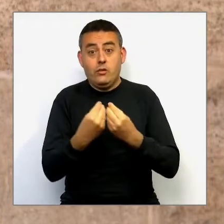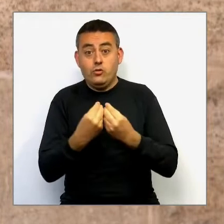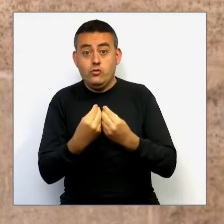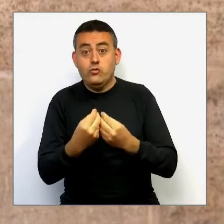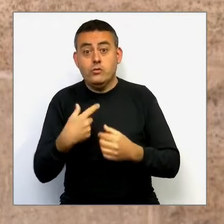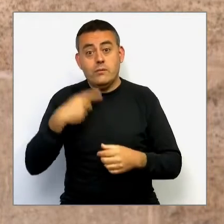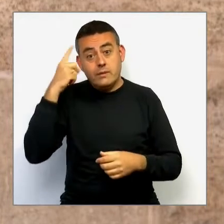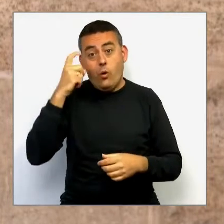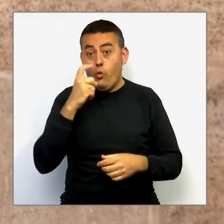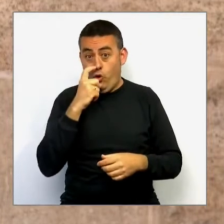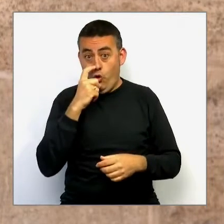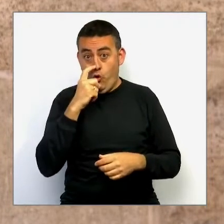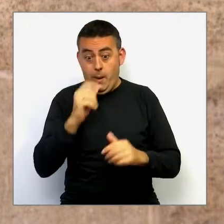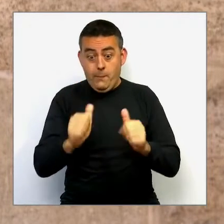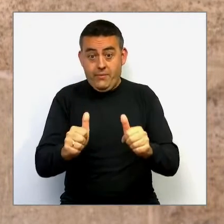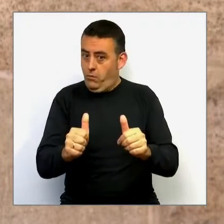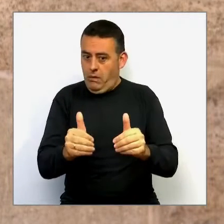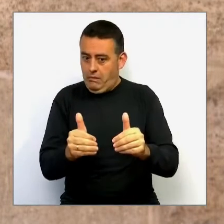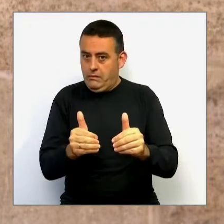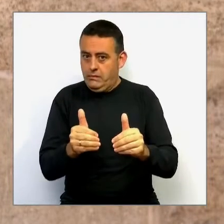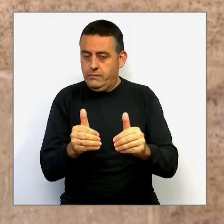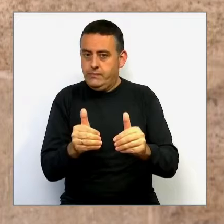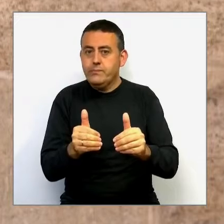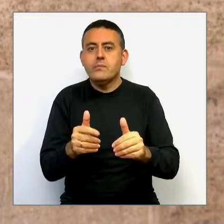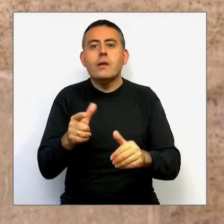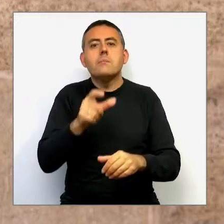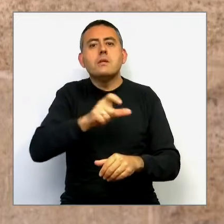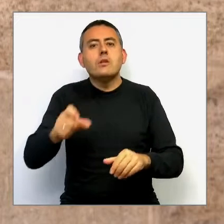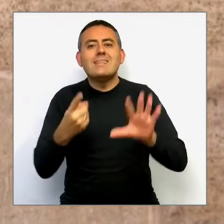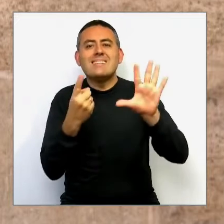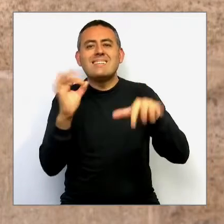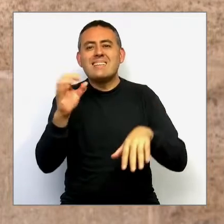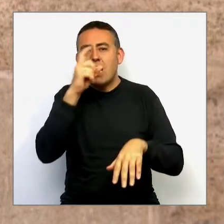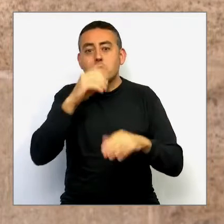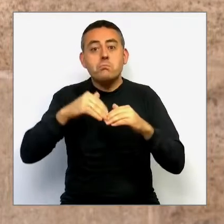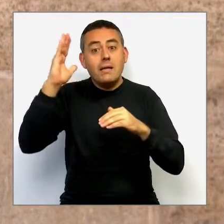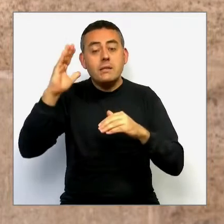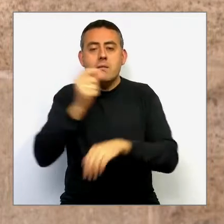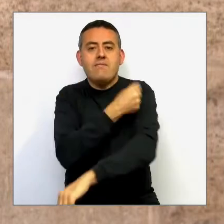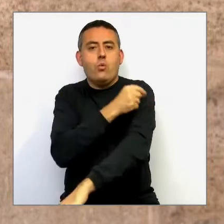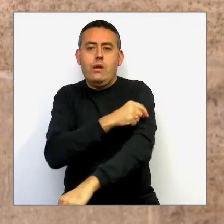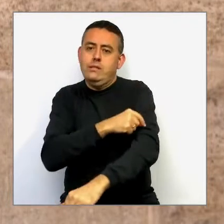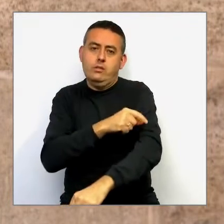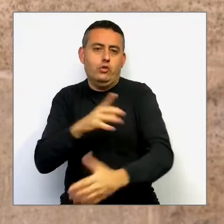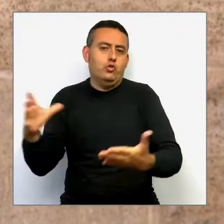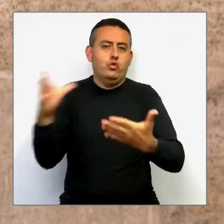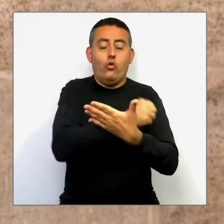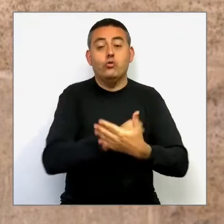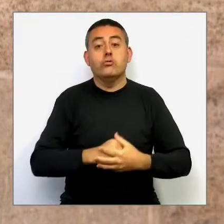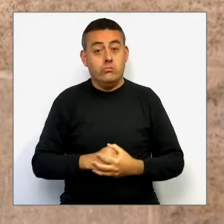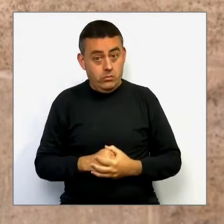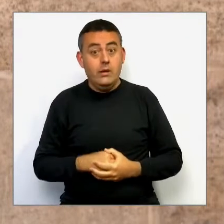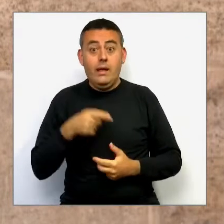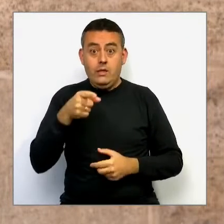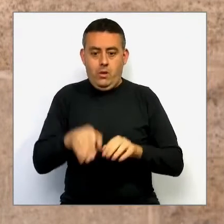I és que, a principis de juny, abans de principis de juny, ja totes les persones majors de 60 anys ja estaran vacunades. I això és un pas endavant